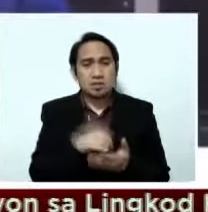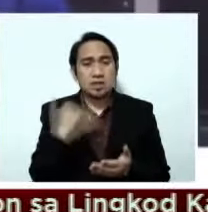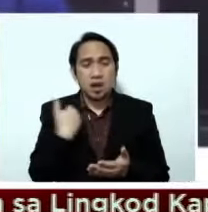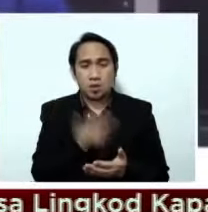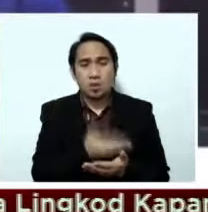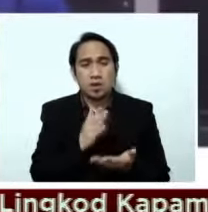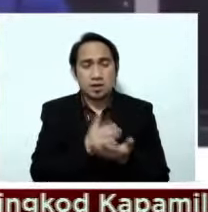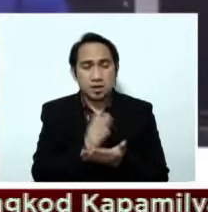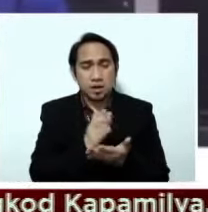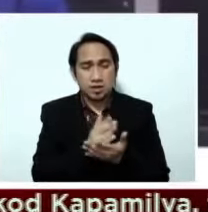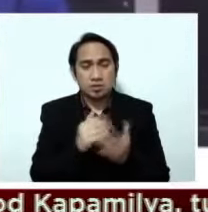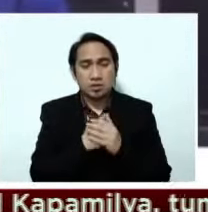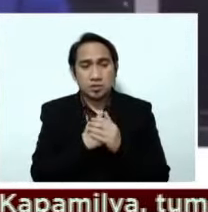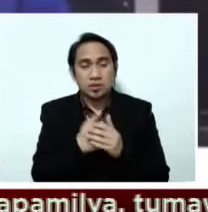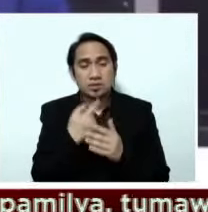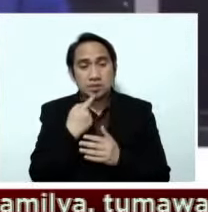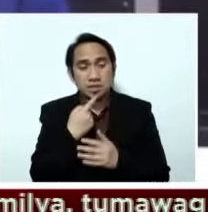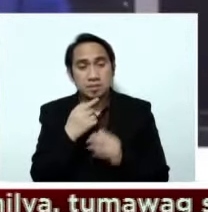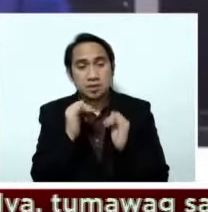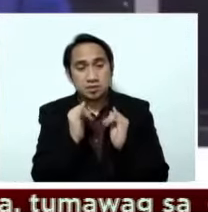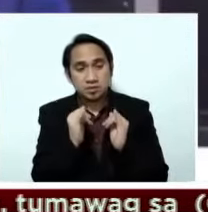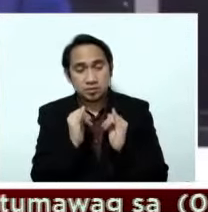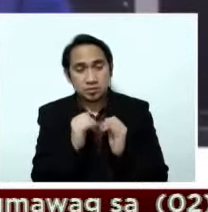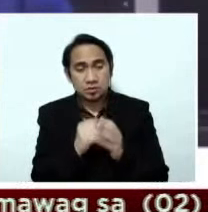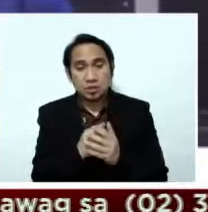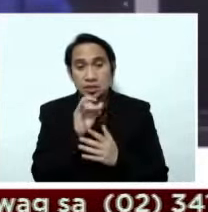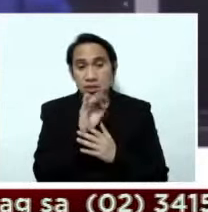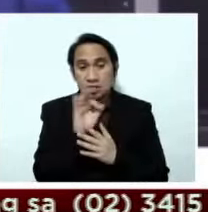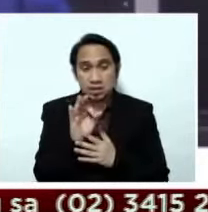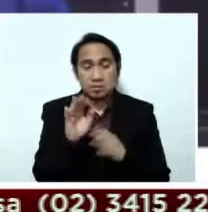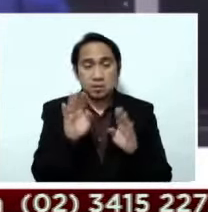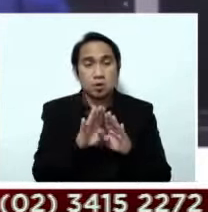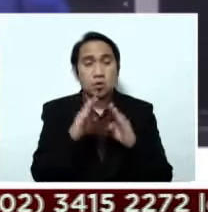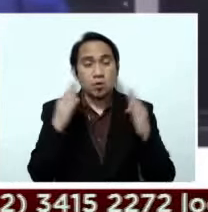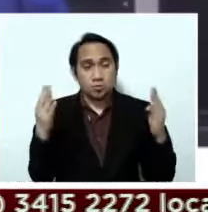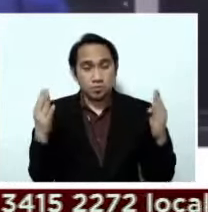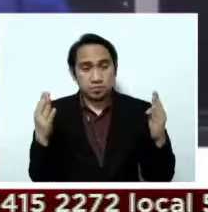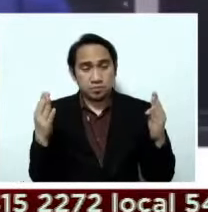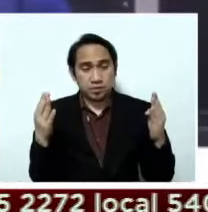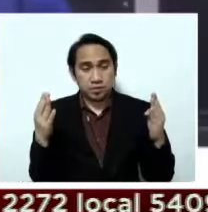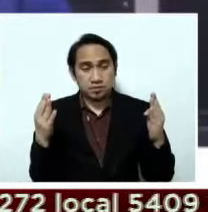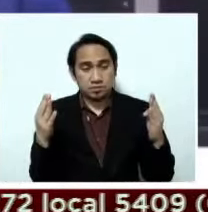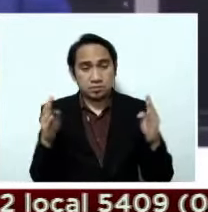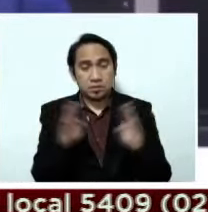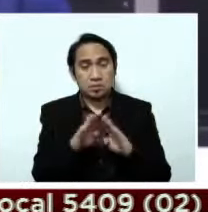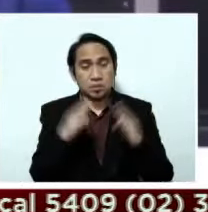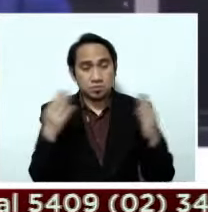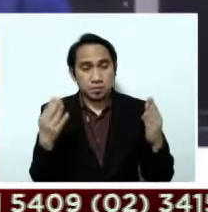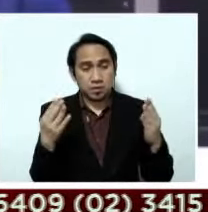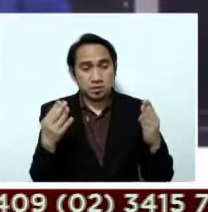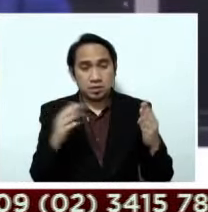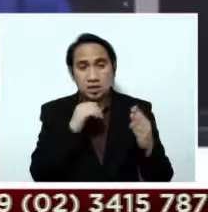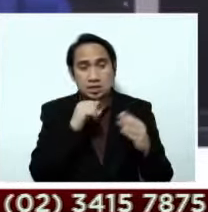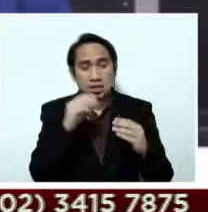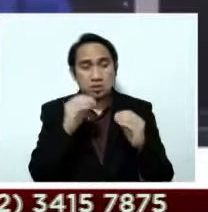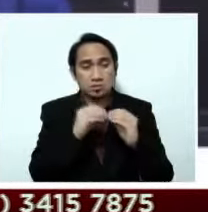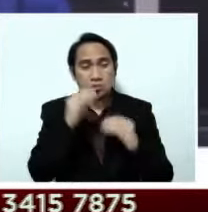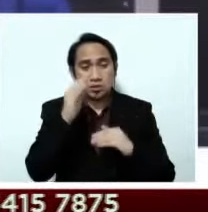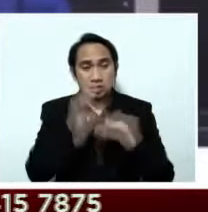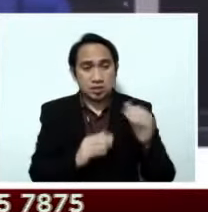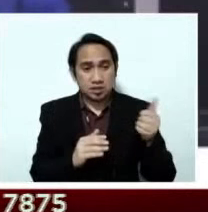pastoral instruction, ang sinabi dyan na kung magbubukas tayo, not more than 10%. Pero ang